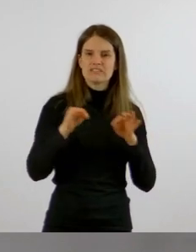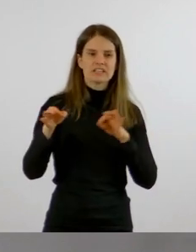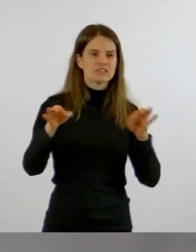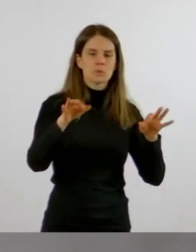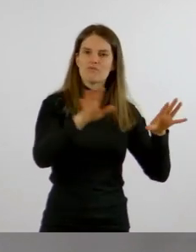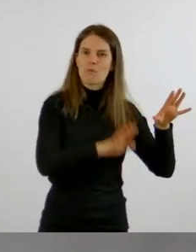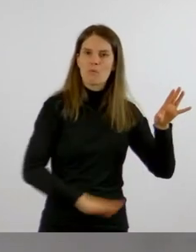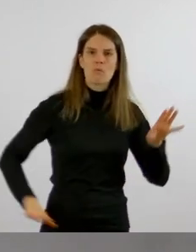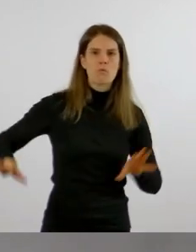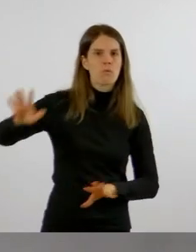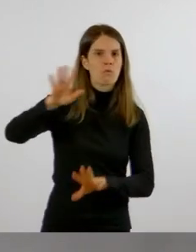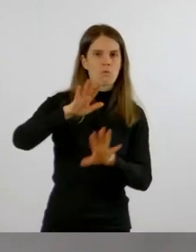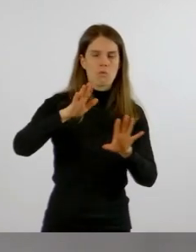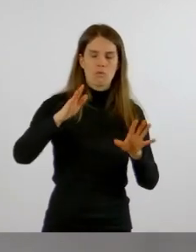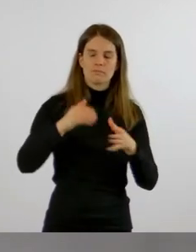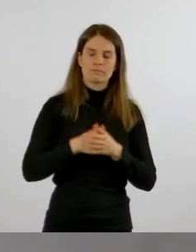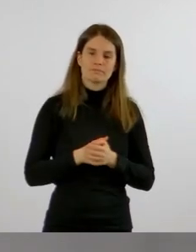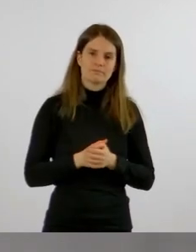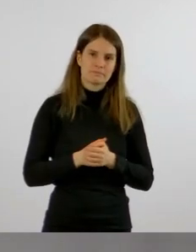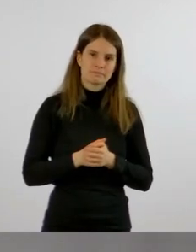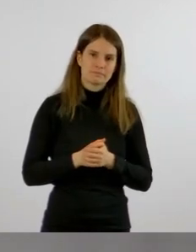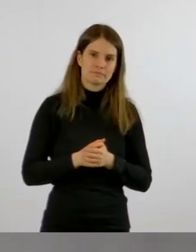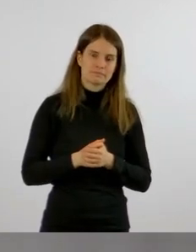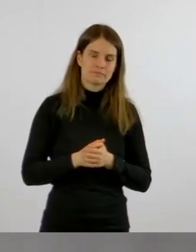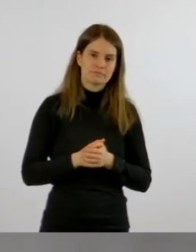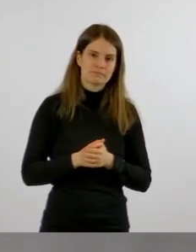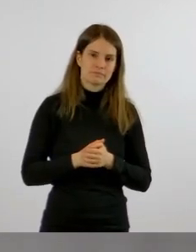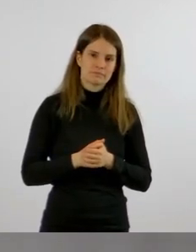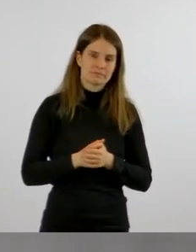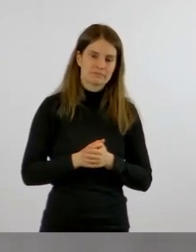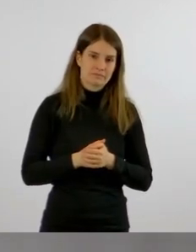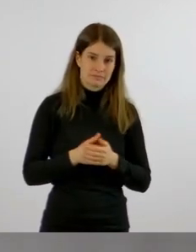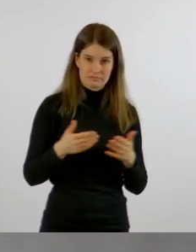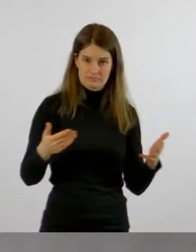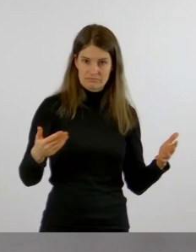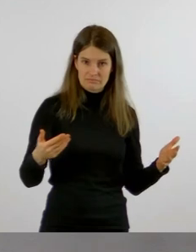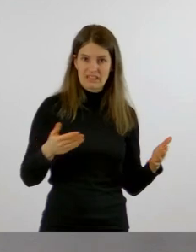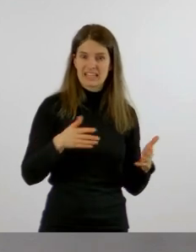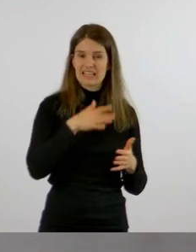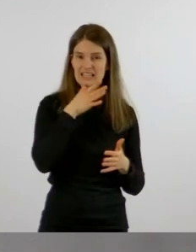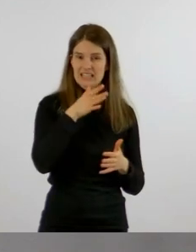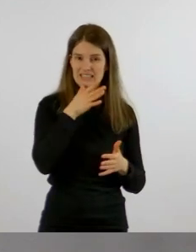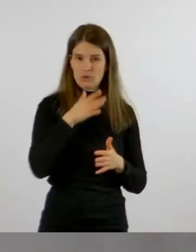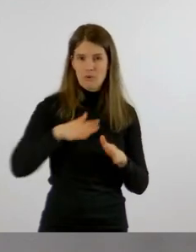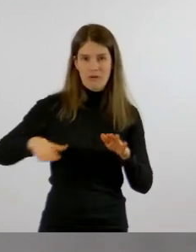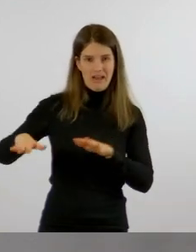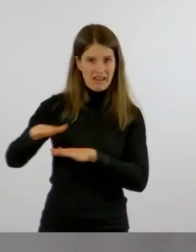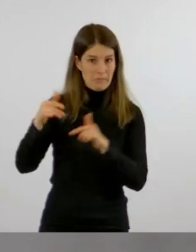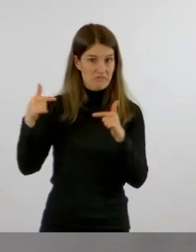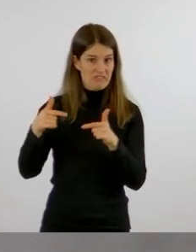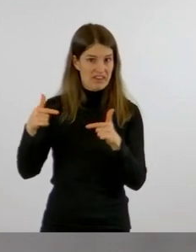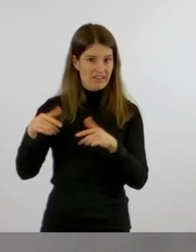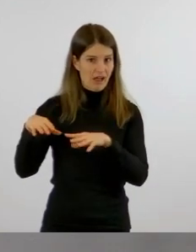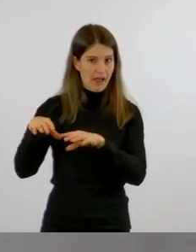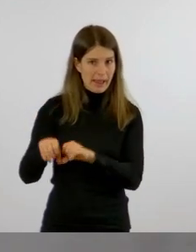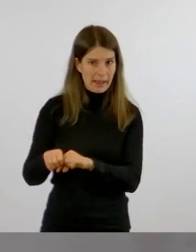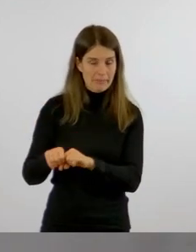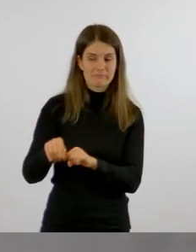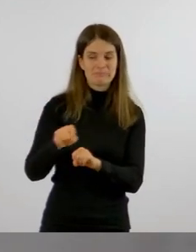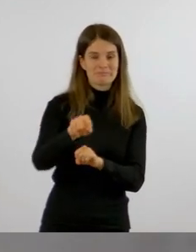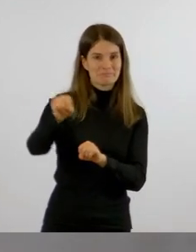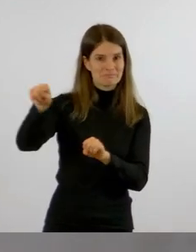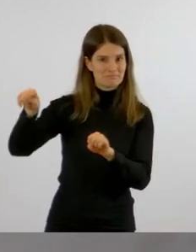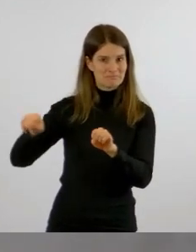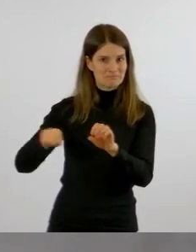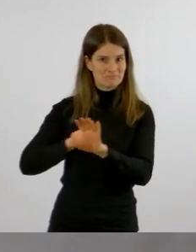Landkreis? Dazu ist festzustellen, unser Risikobereich, die Pflegeheime. Dort müssen wir